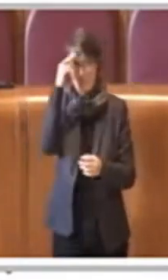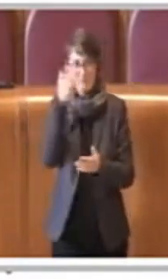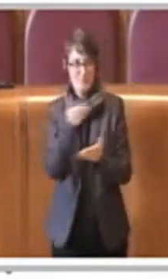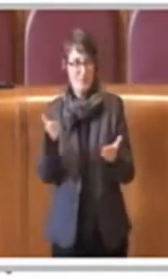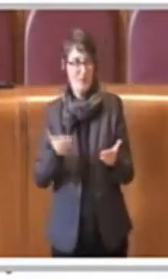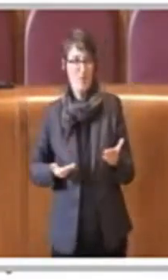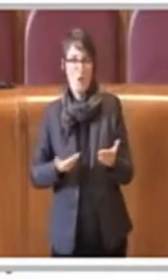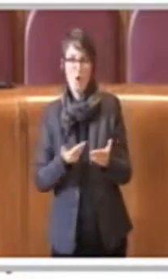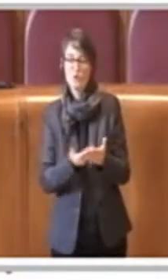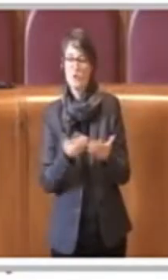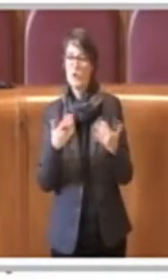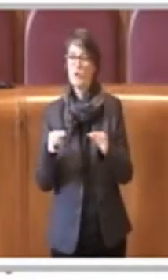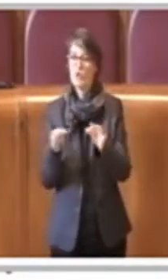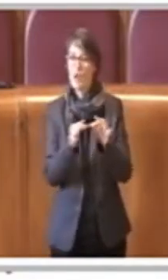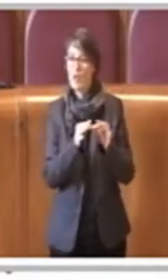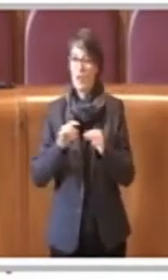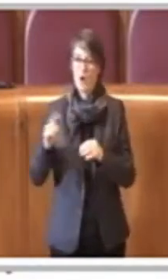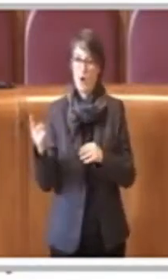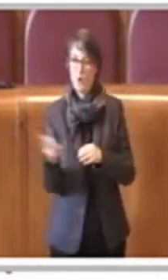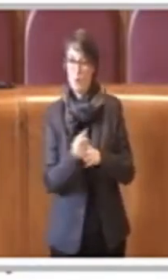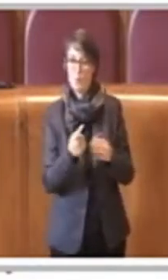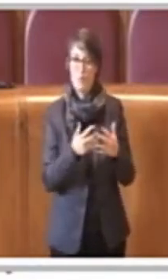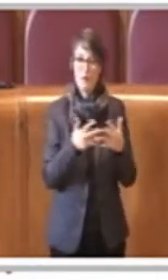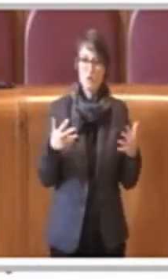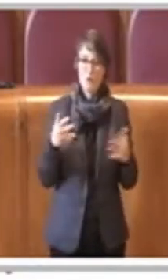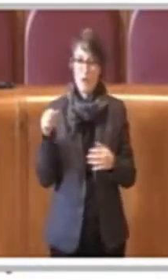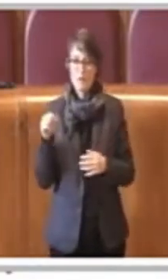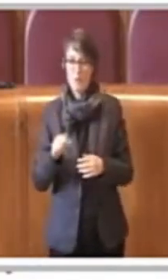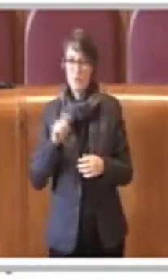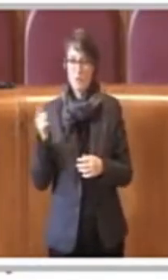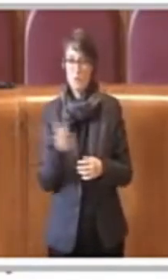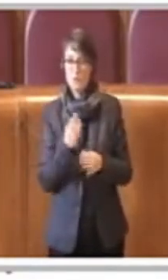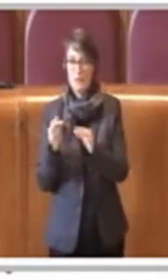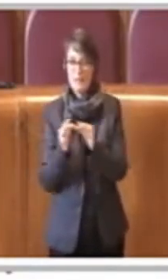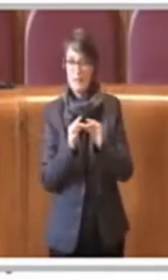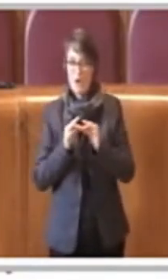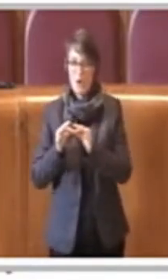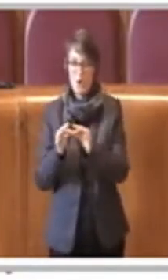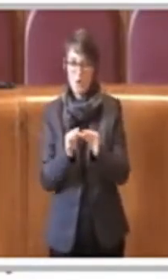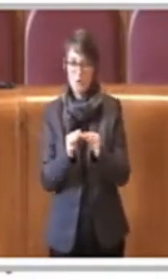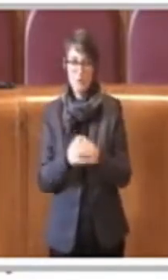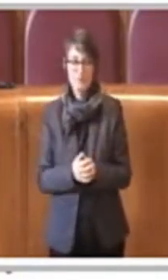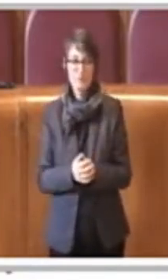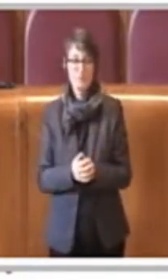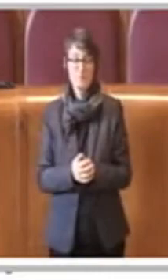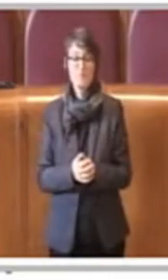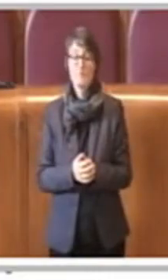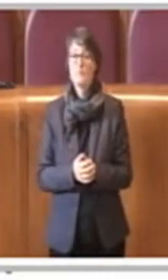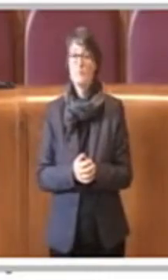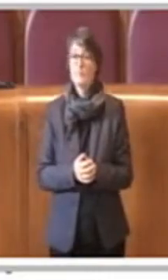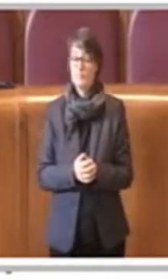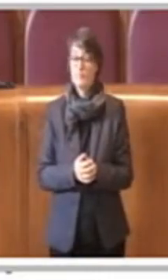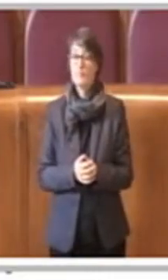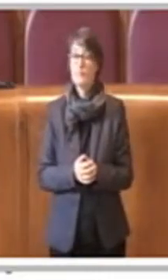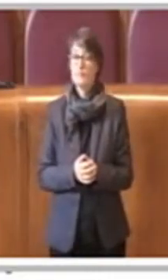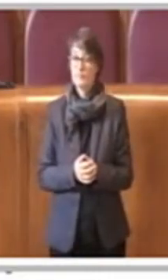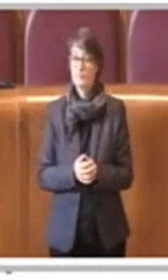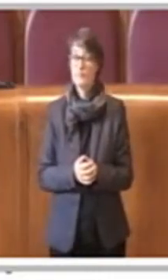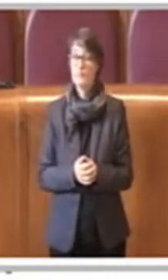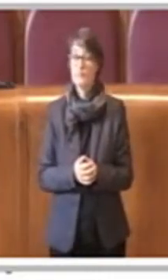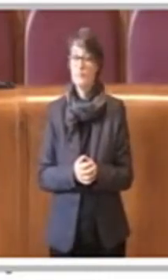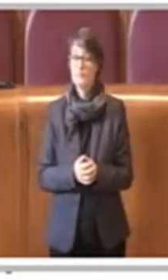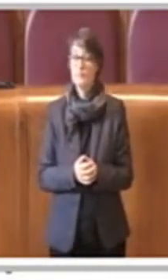da tutte le forze politiche, perciò di maggioranza e di opposizione. Ricordo anche il lavoro dell'assessore